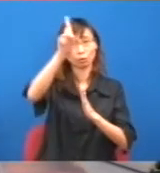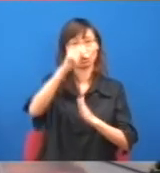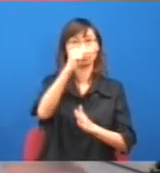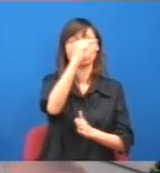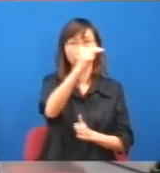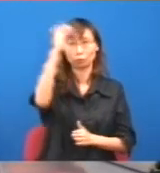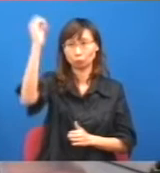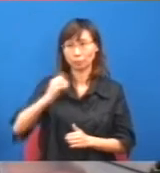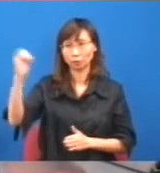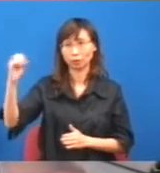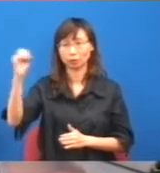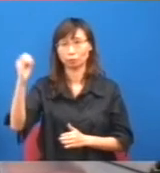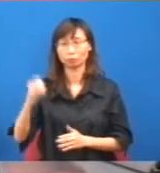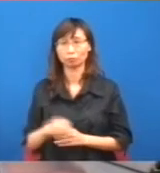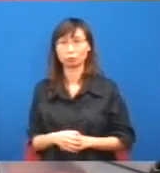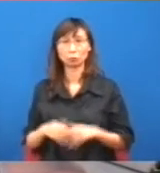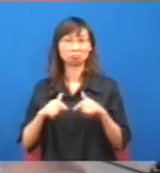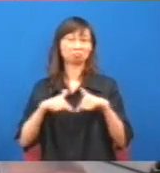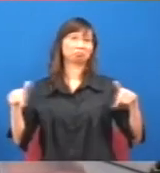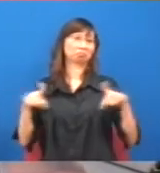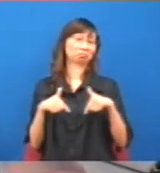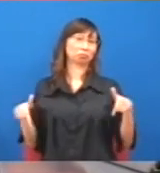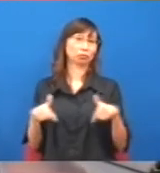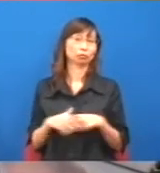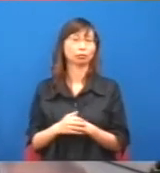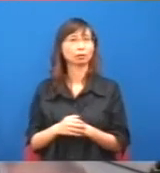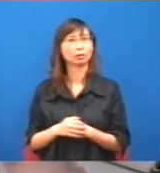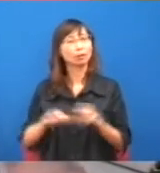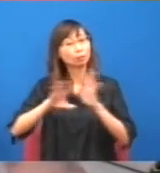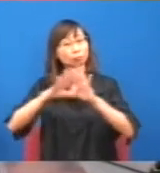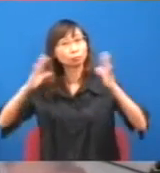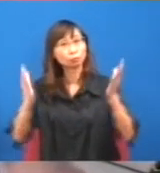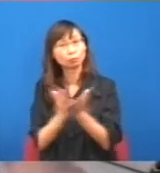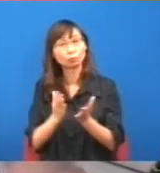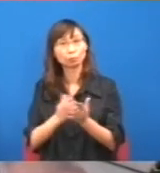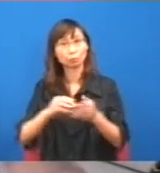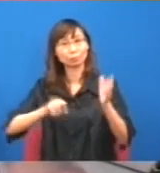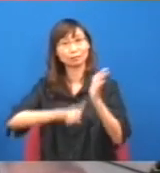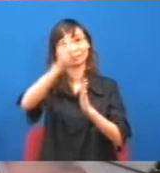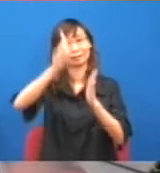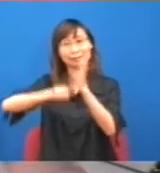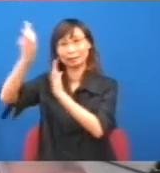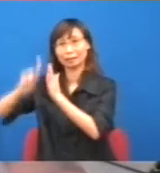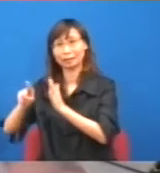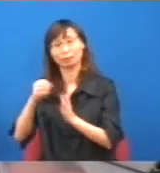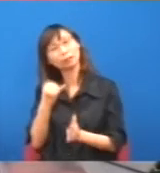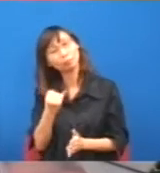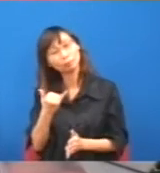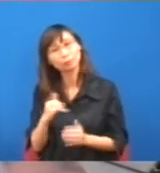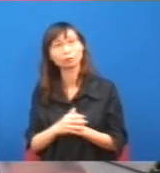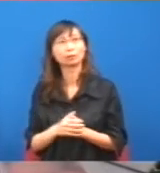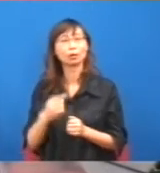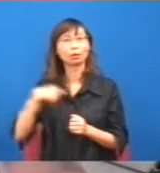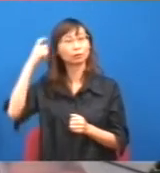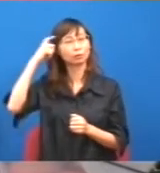說,是否加上所有物價先,我知道政府用物價指數,其實已經